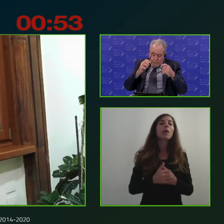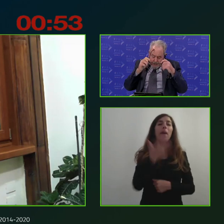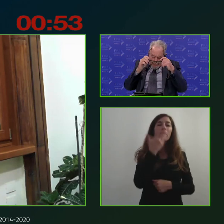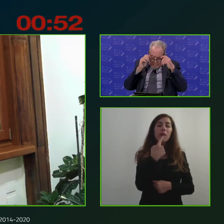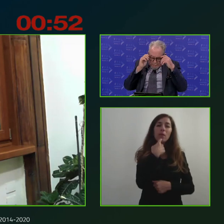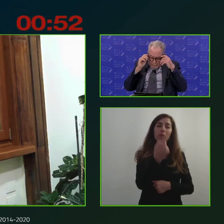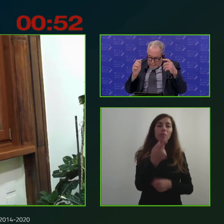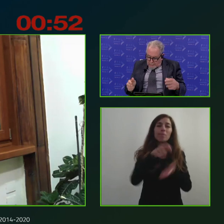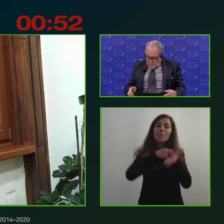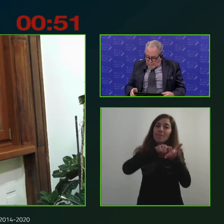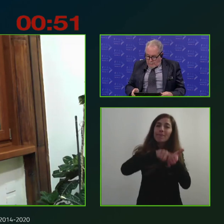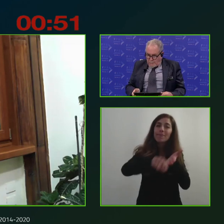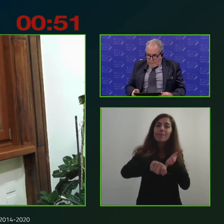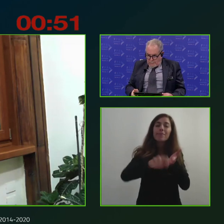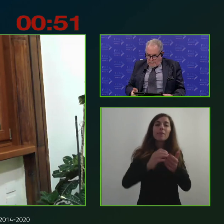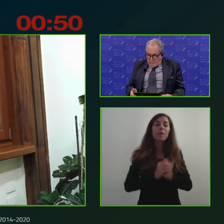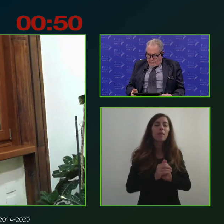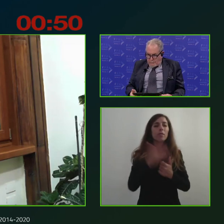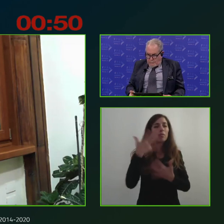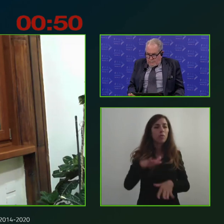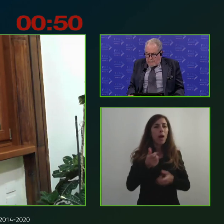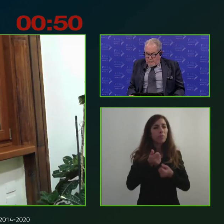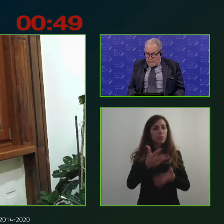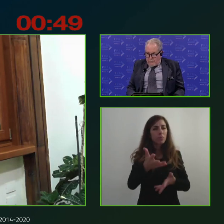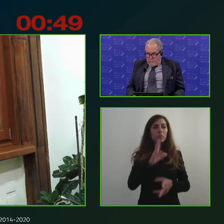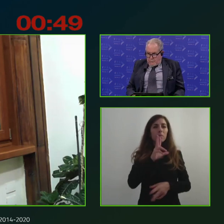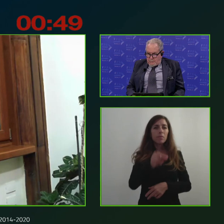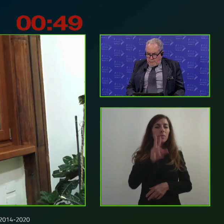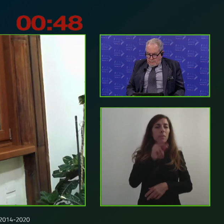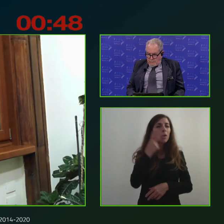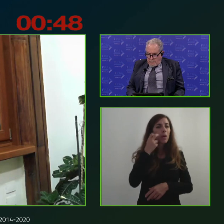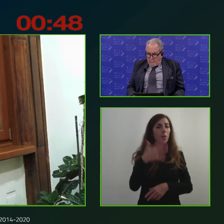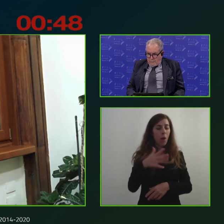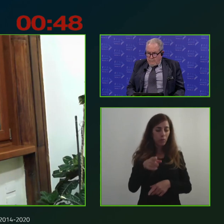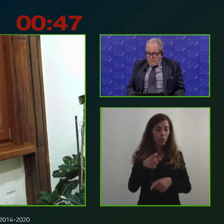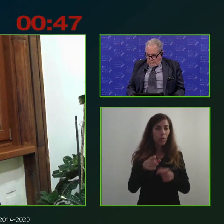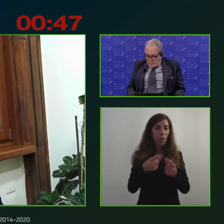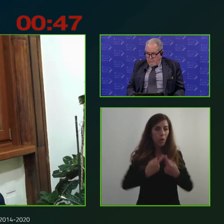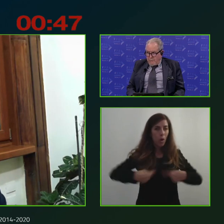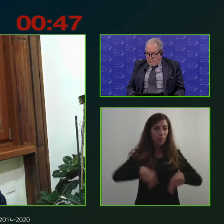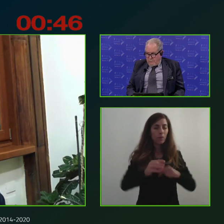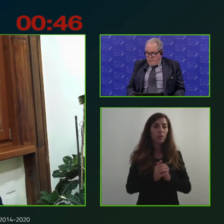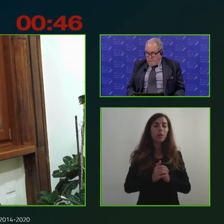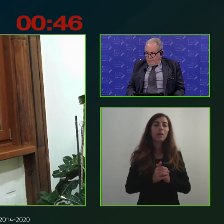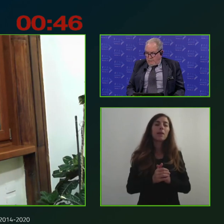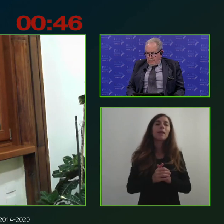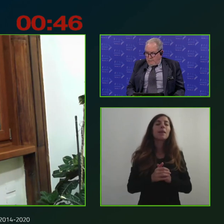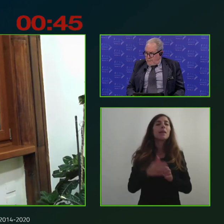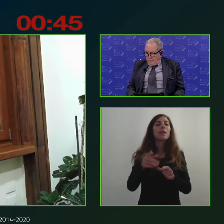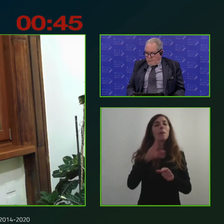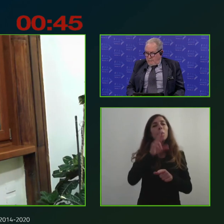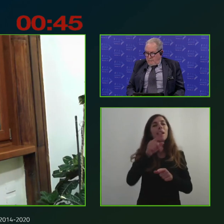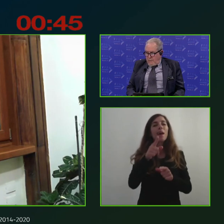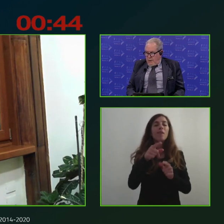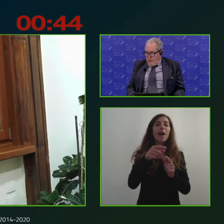evidenziare il fatto così come più volte nei confronti che c'è stato con la commissione giustamente Adelina parlava delle raccomandazioni